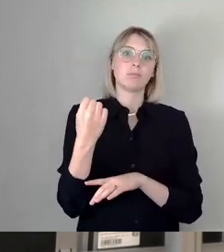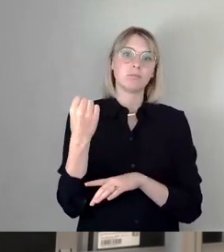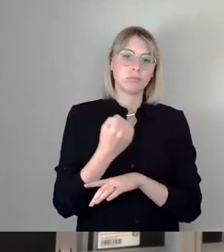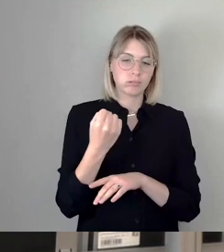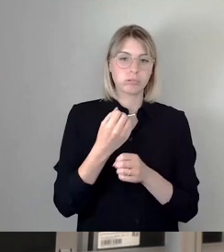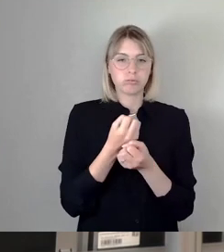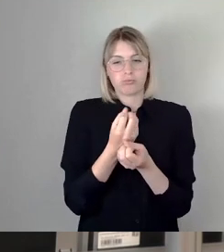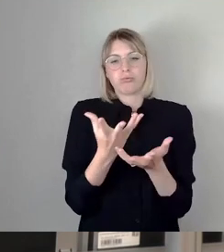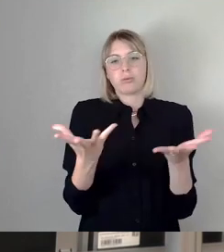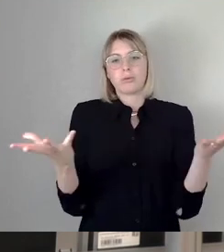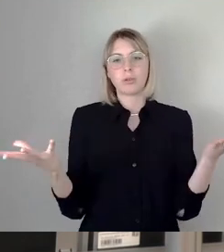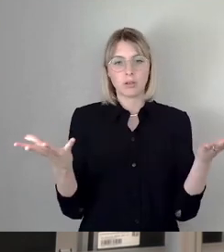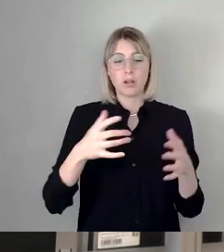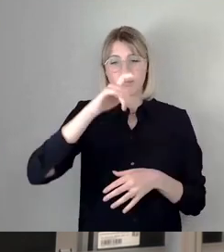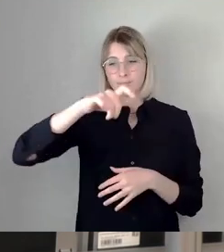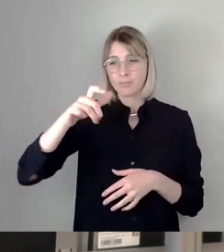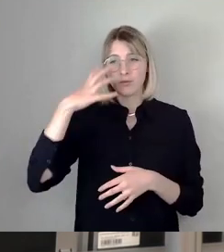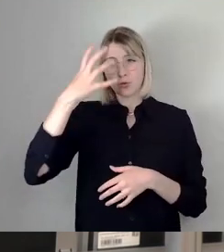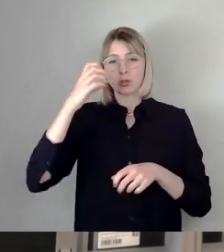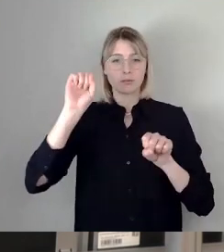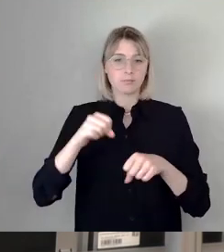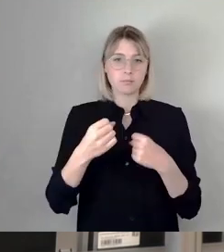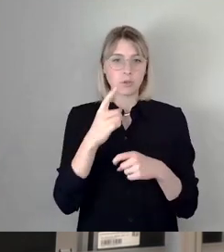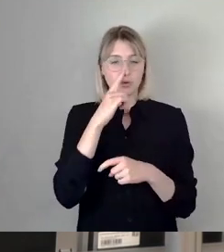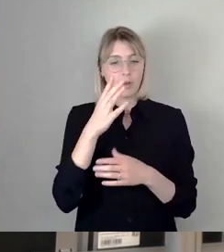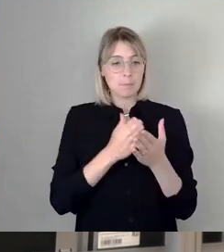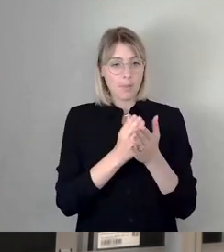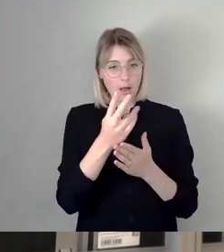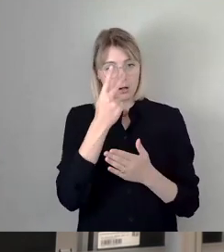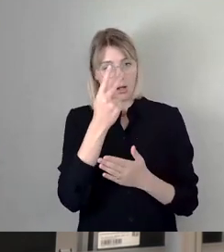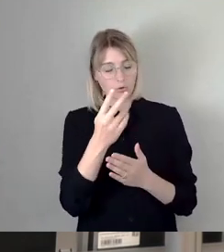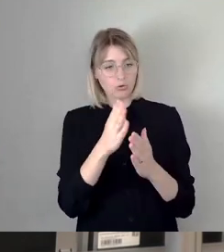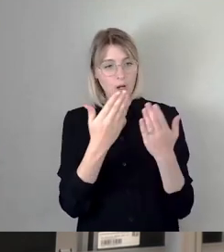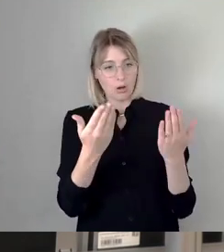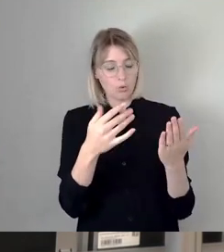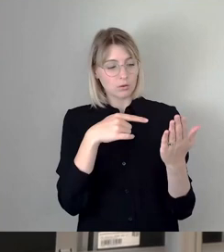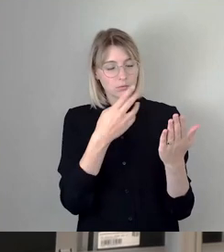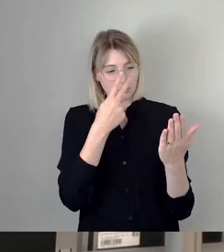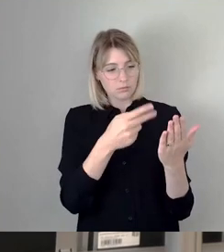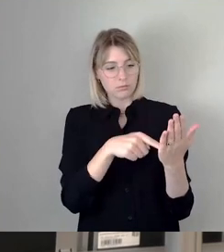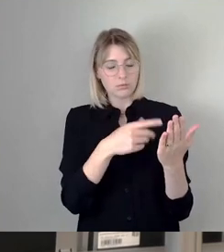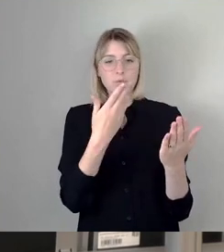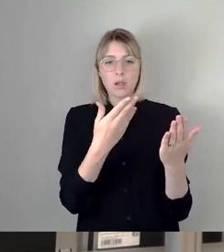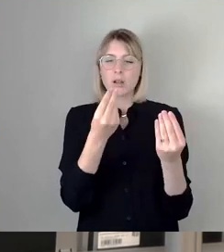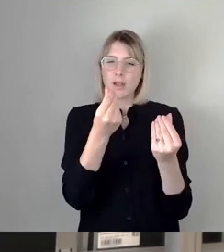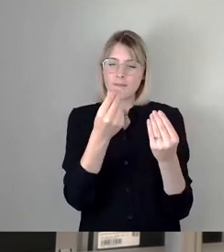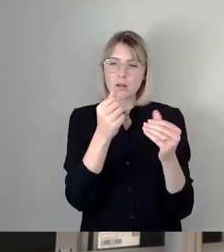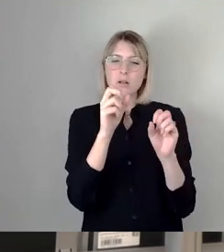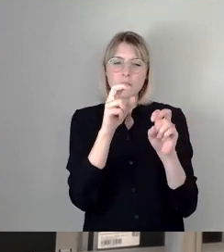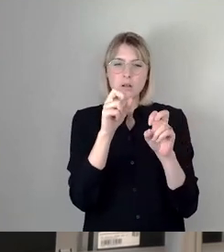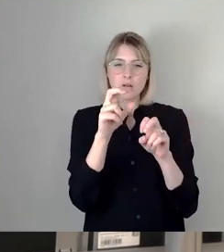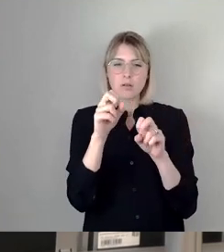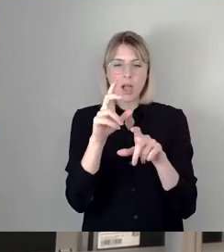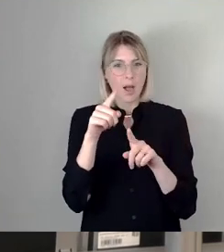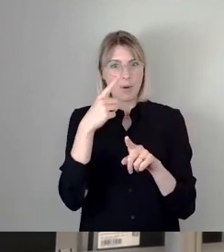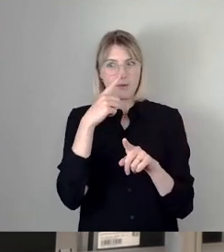Menschen können sich das nicht vorstellen, nur wenn man sich die Pläne anguckt, kriegt man ein Gefühl dafür. Aber wenn es fertig sein wird, werden